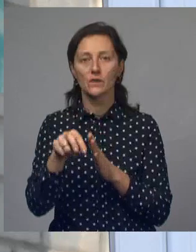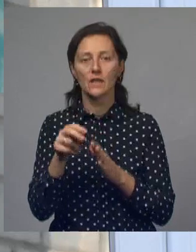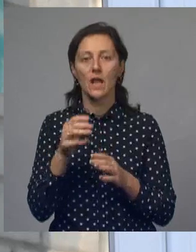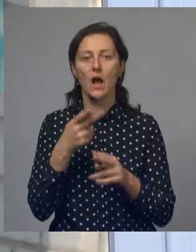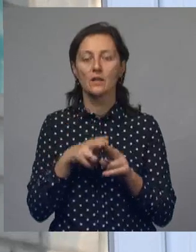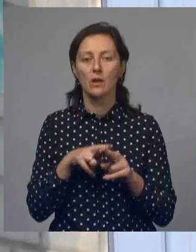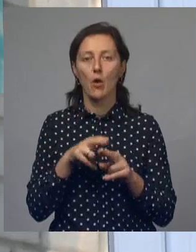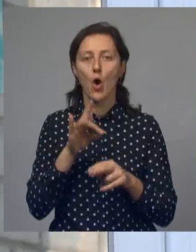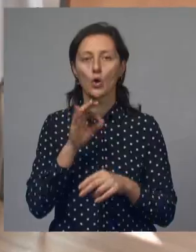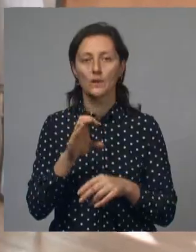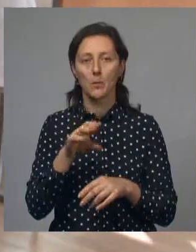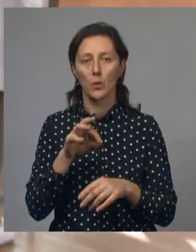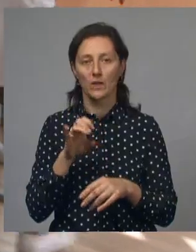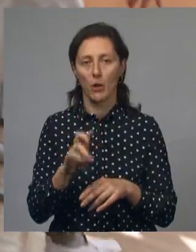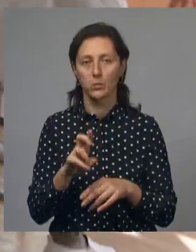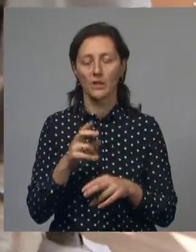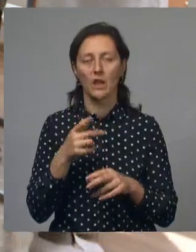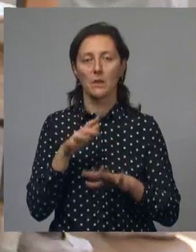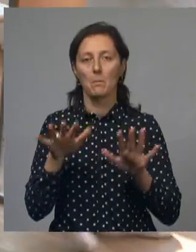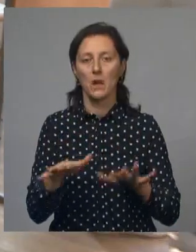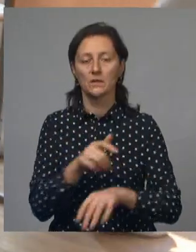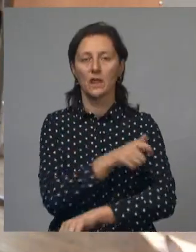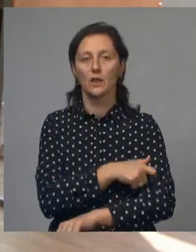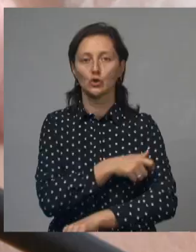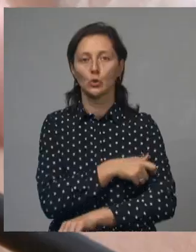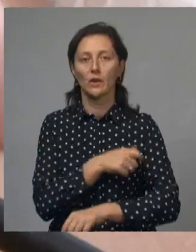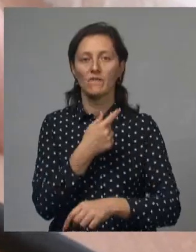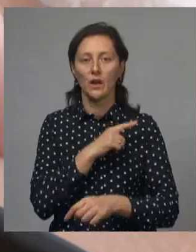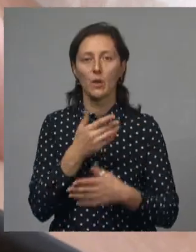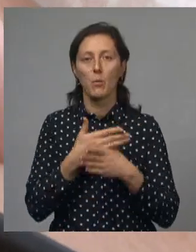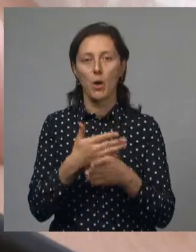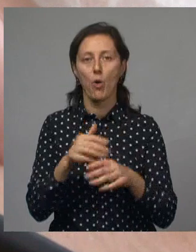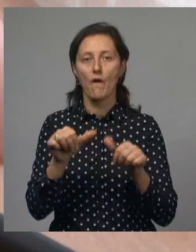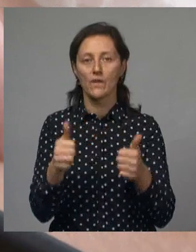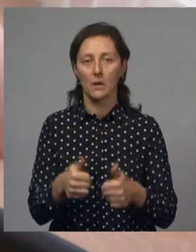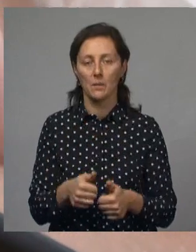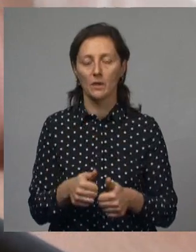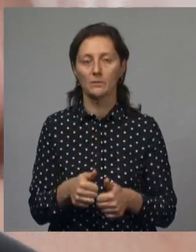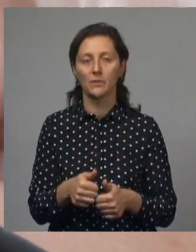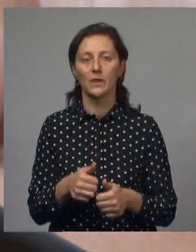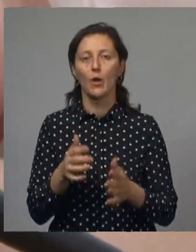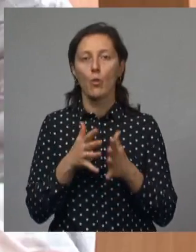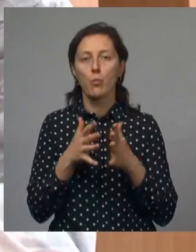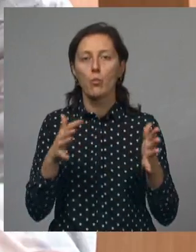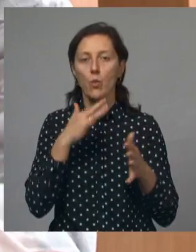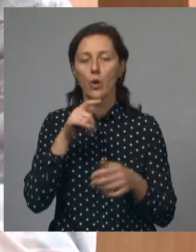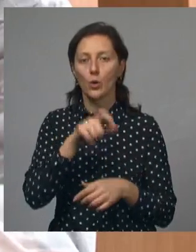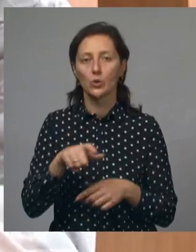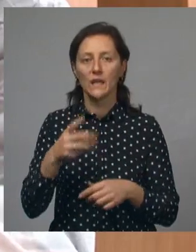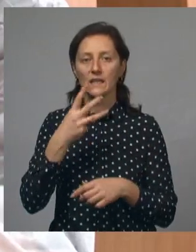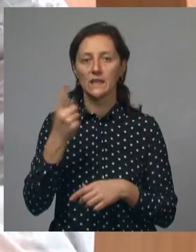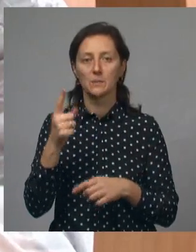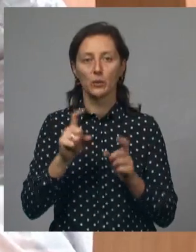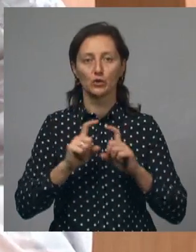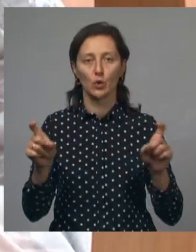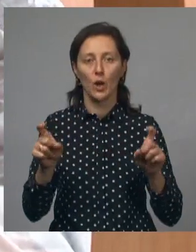требованиям Роспотребнадзора. На месте дежурный медик поможет с оформлением всех документов. Большая часть посетителей пункта вакцинации в 31 школе